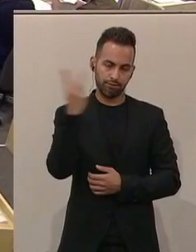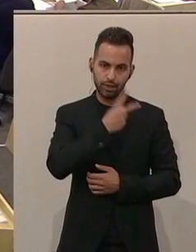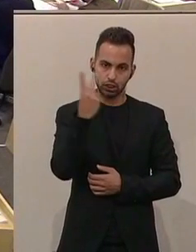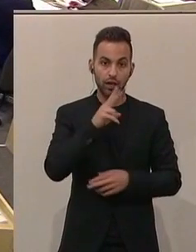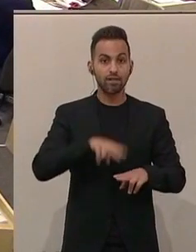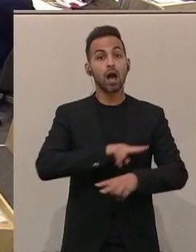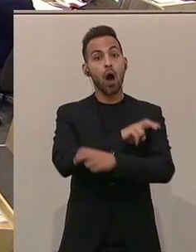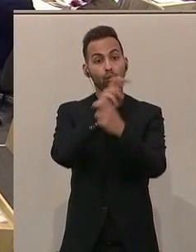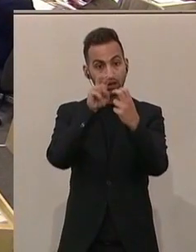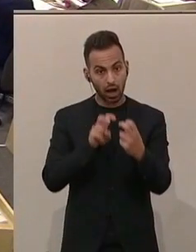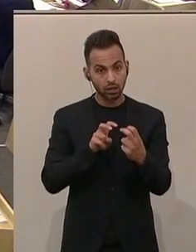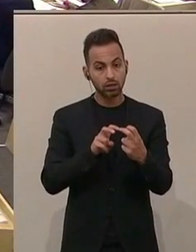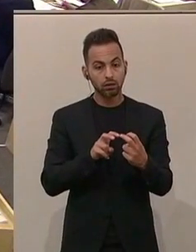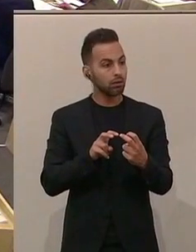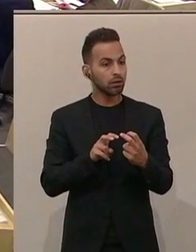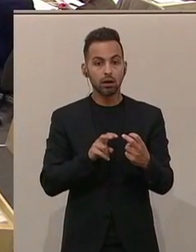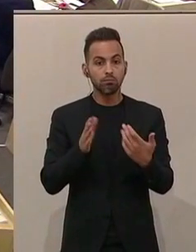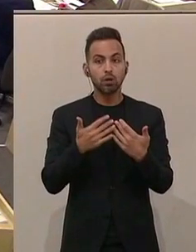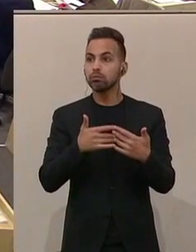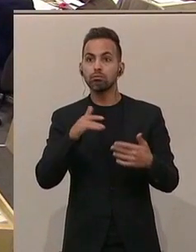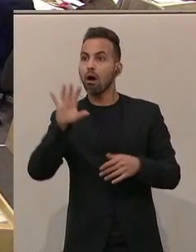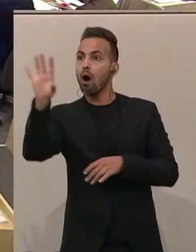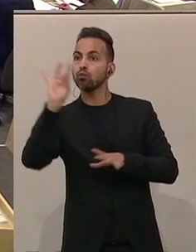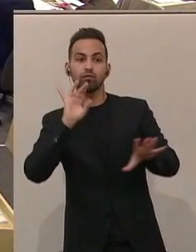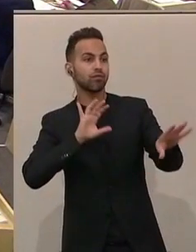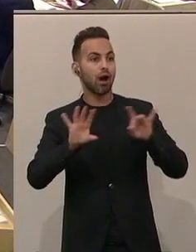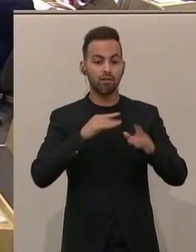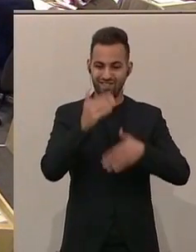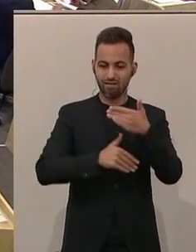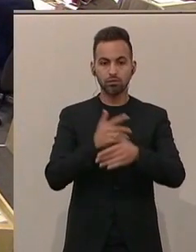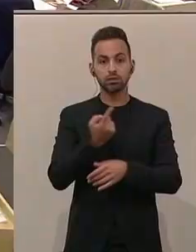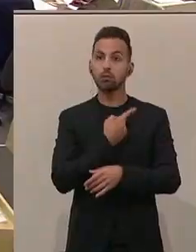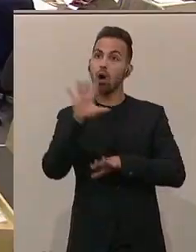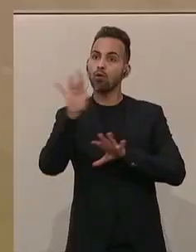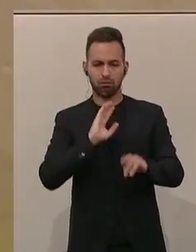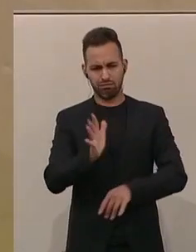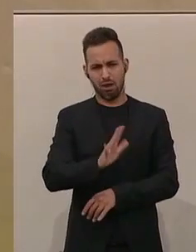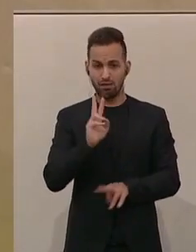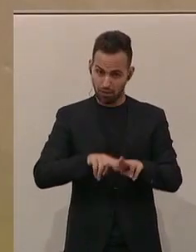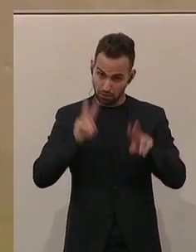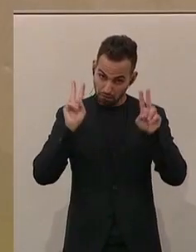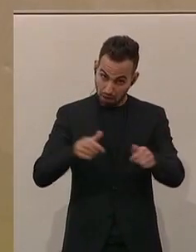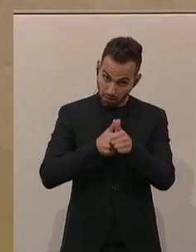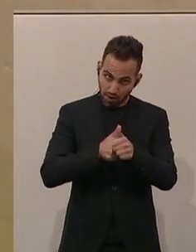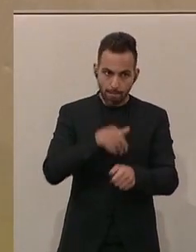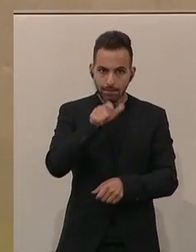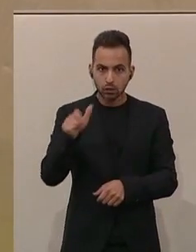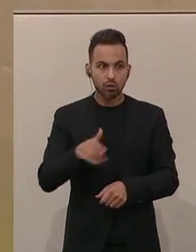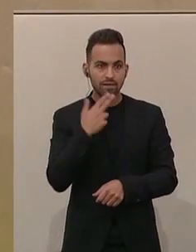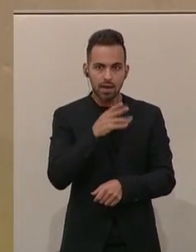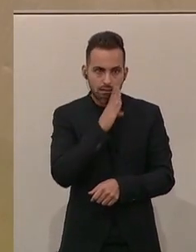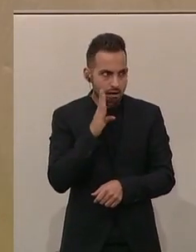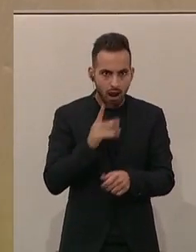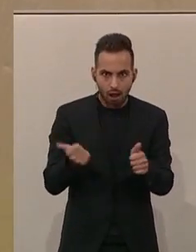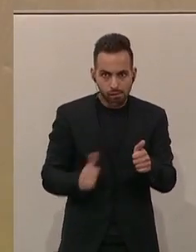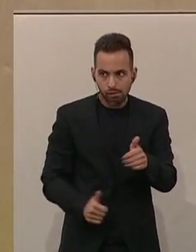Aufenthalt vorübergehend einmal nicht dort wählen kann, wo er ist innerhalb des Verfahrens. Der versteht das. Diejenigen, die illegal kommen und glauben,